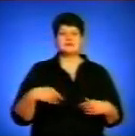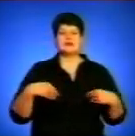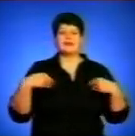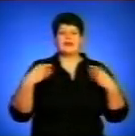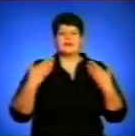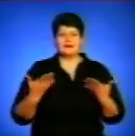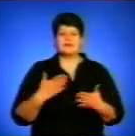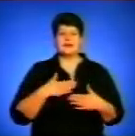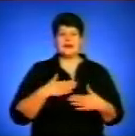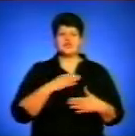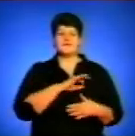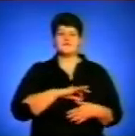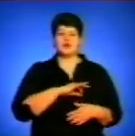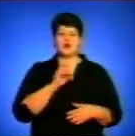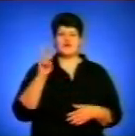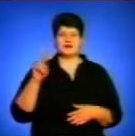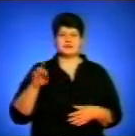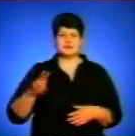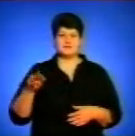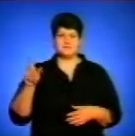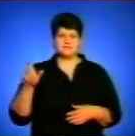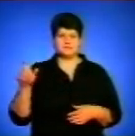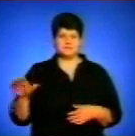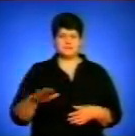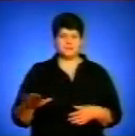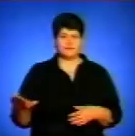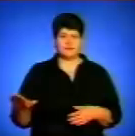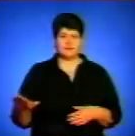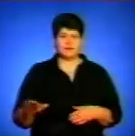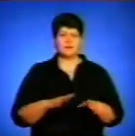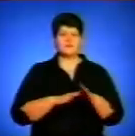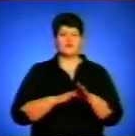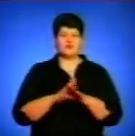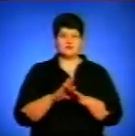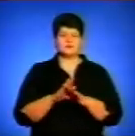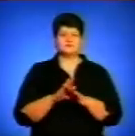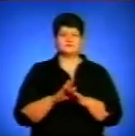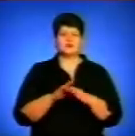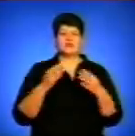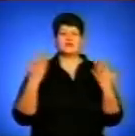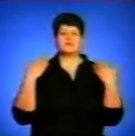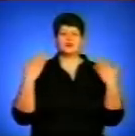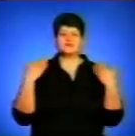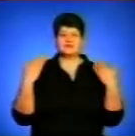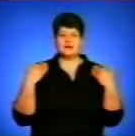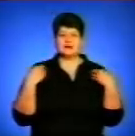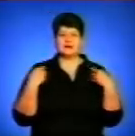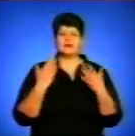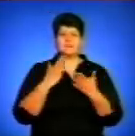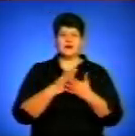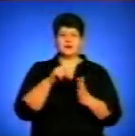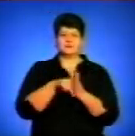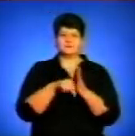вихованцям ціле спрямоване дозвілля. Тобто дозвілля насичене змістом.